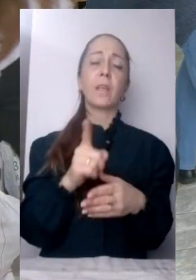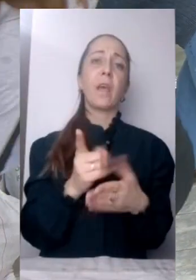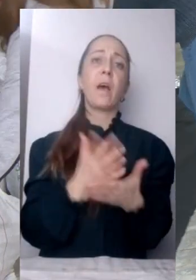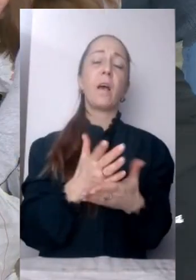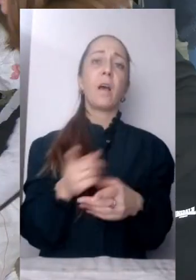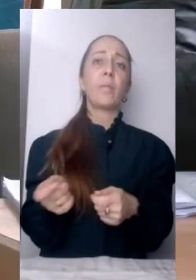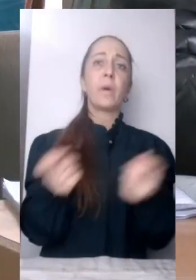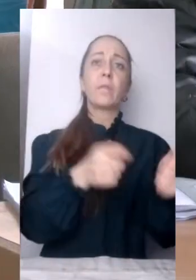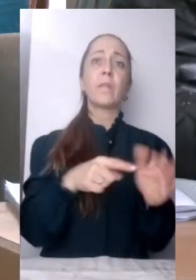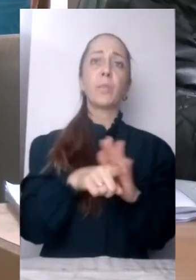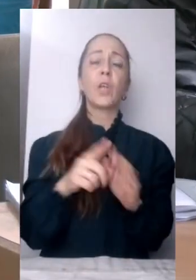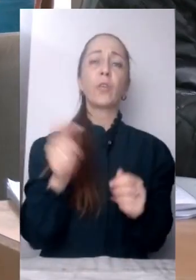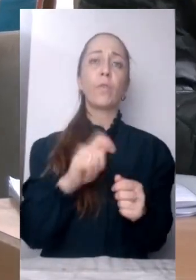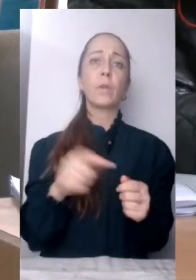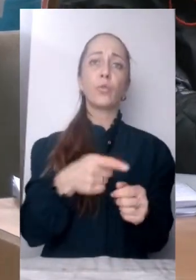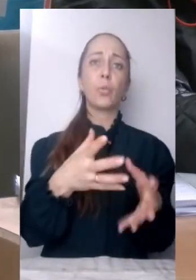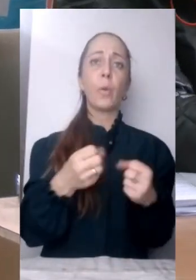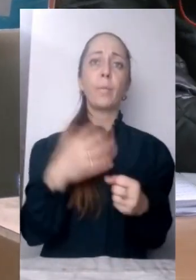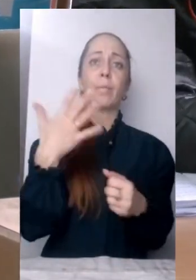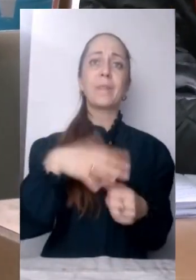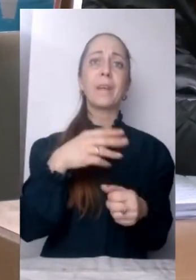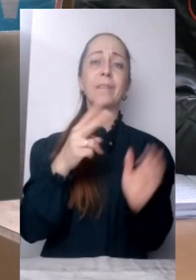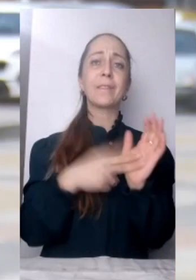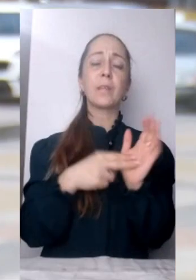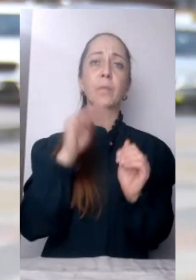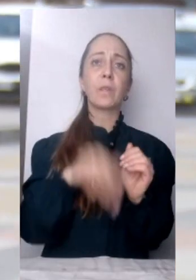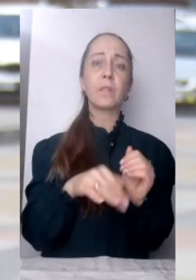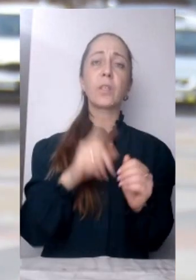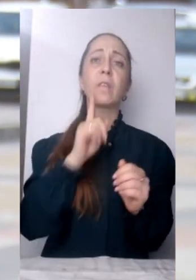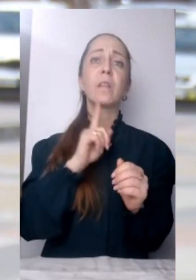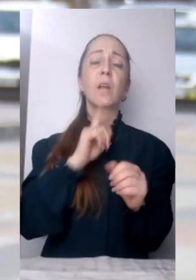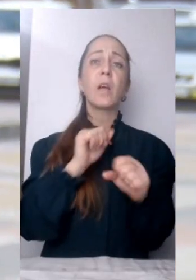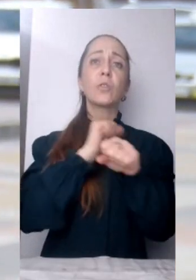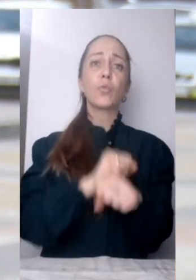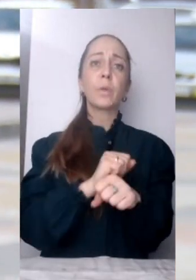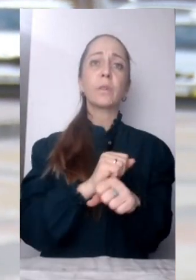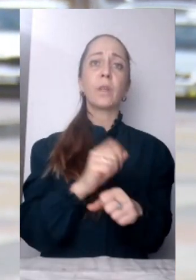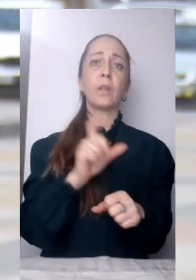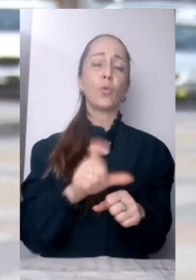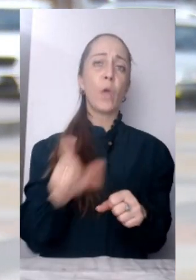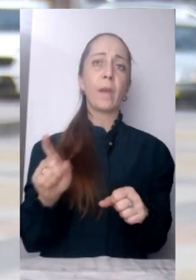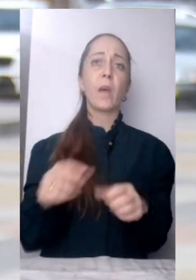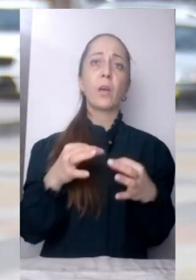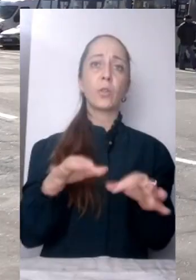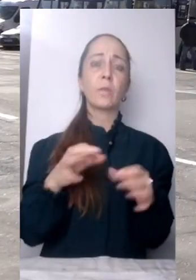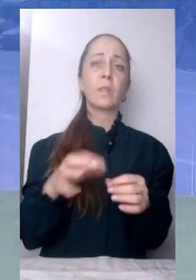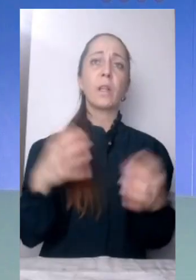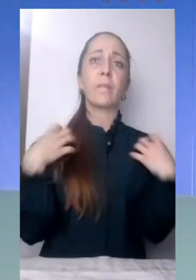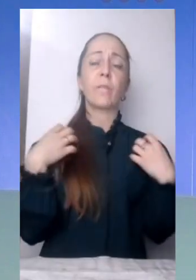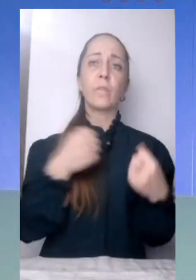50 з половиною тисяч людей для тимчасової зупинки із подальшим переміщенням, розповів голова військової адміністрації Ігор Табурець.